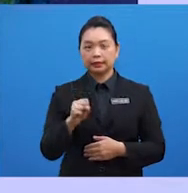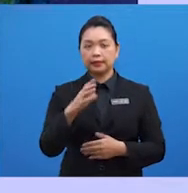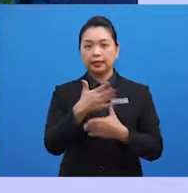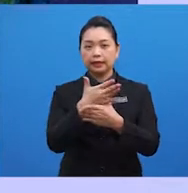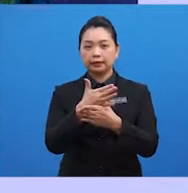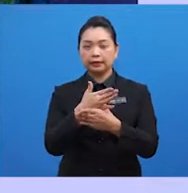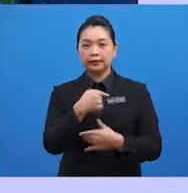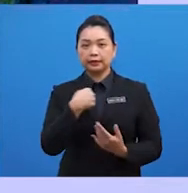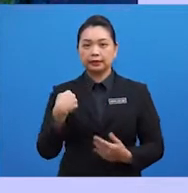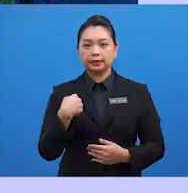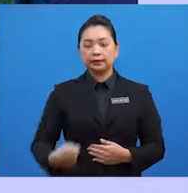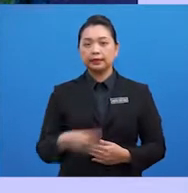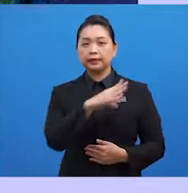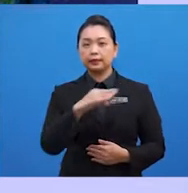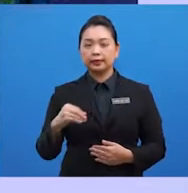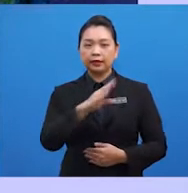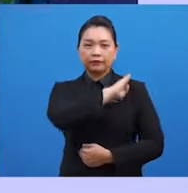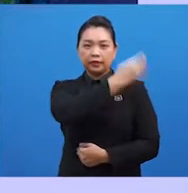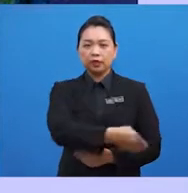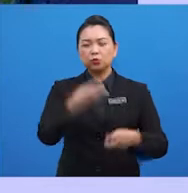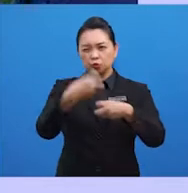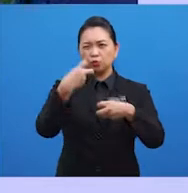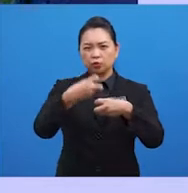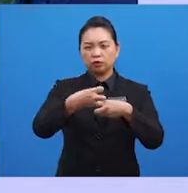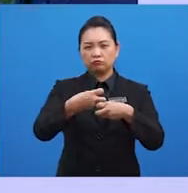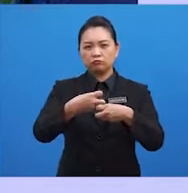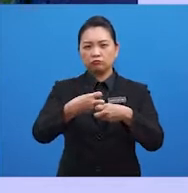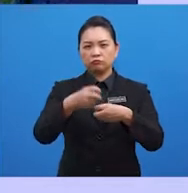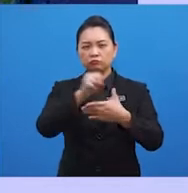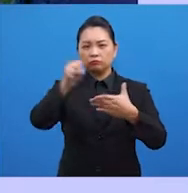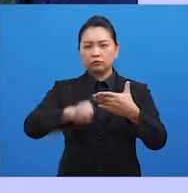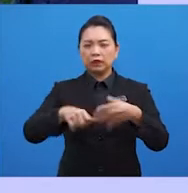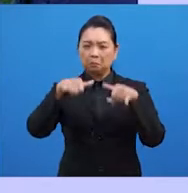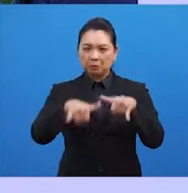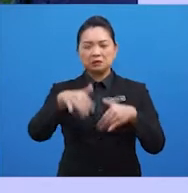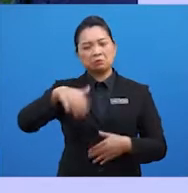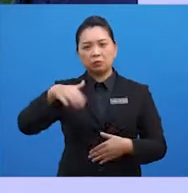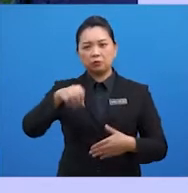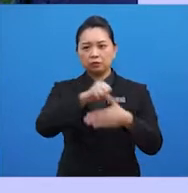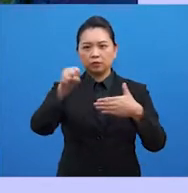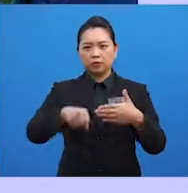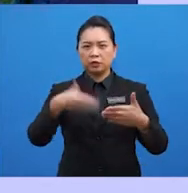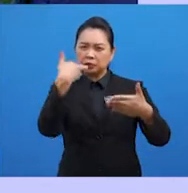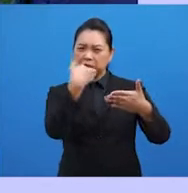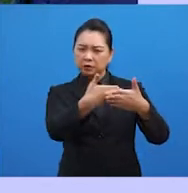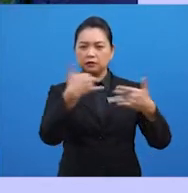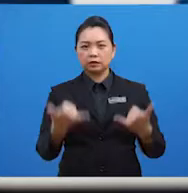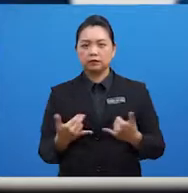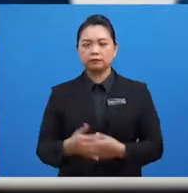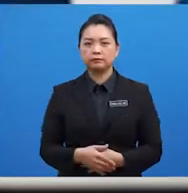Filipina adalah sukar untuk diselesaikan dan masih belum diselesaikan hingga kini.